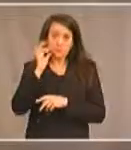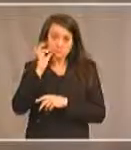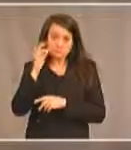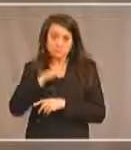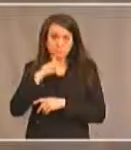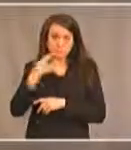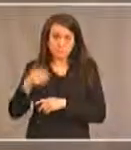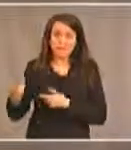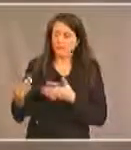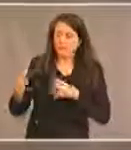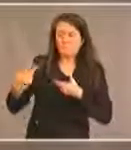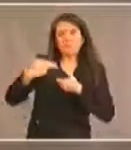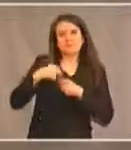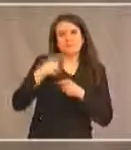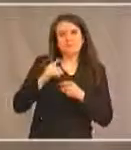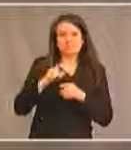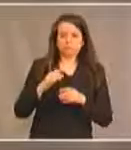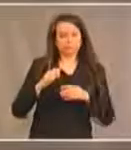de la planification de la prise de décision